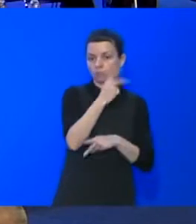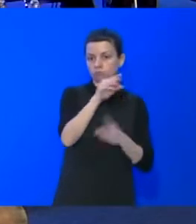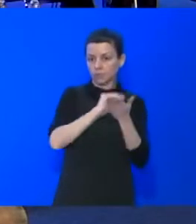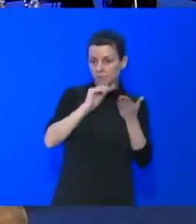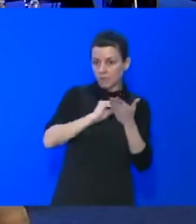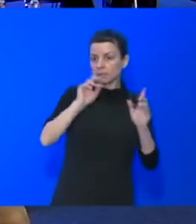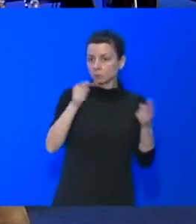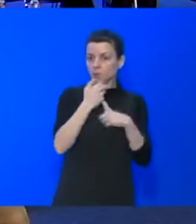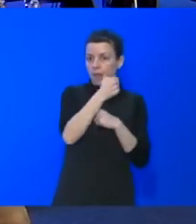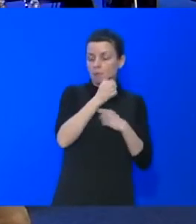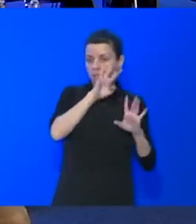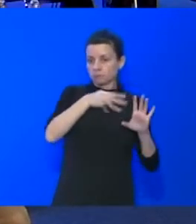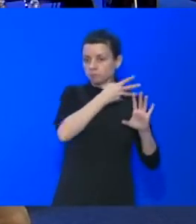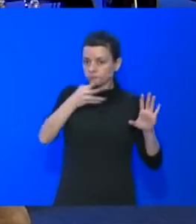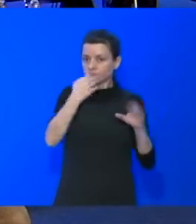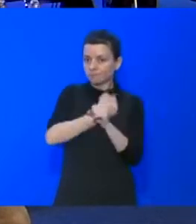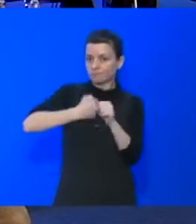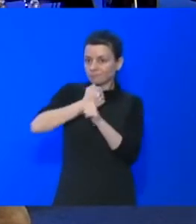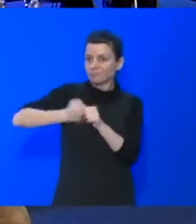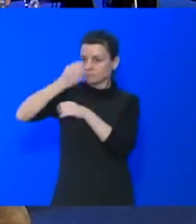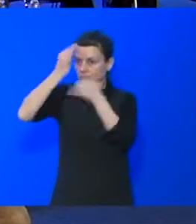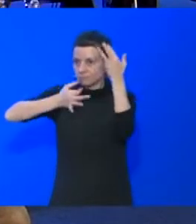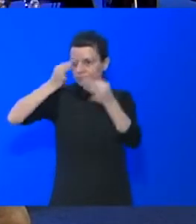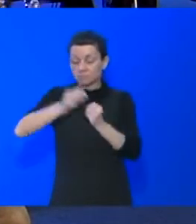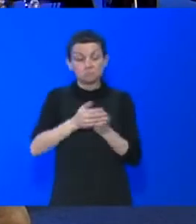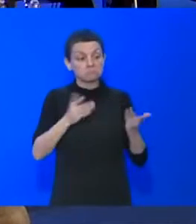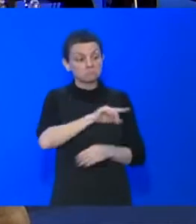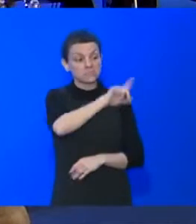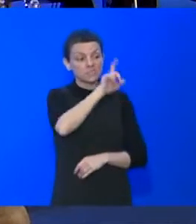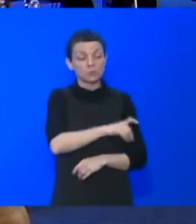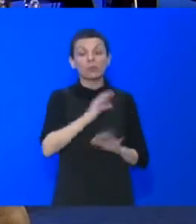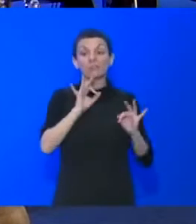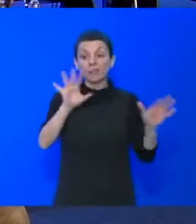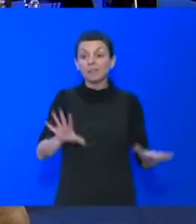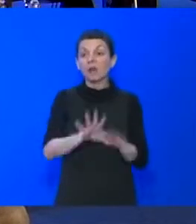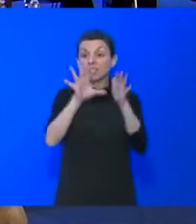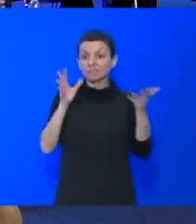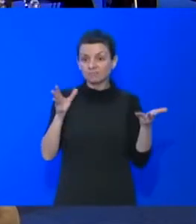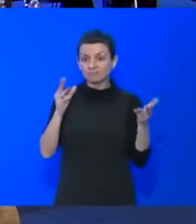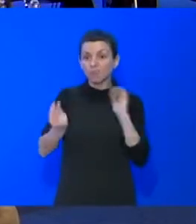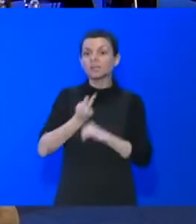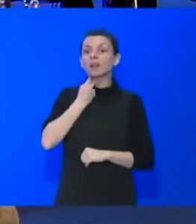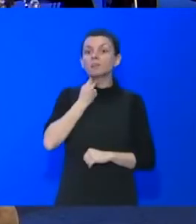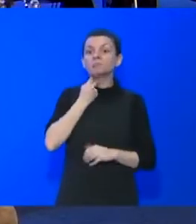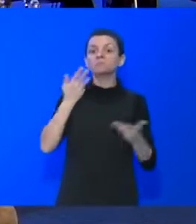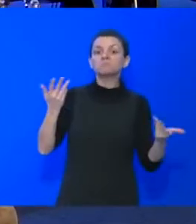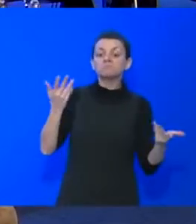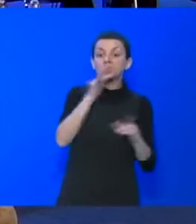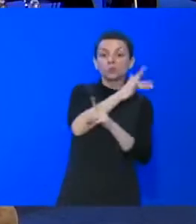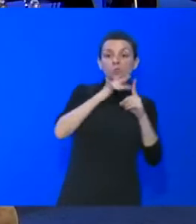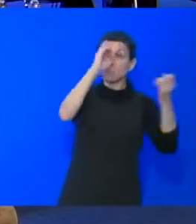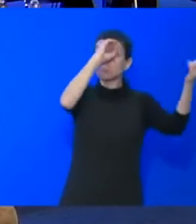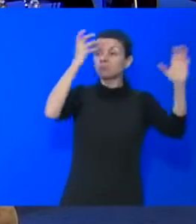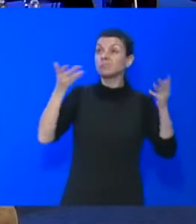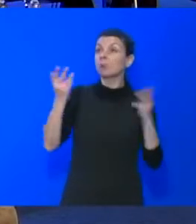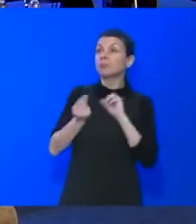Je lui pose la question, comment est-ce qu'on fait pour améliorer l'image du handicap dans notre société ? Comment est-ce qu